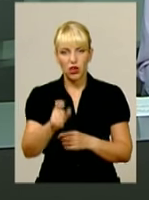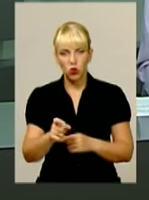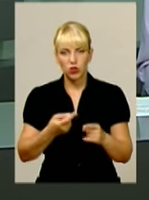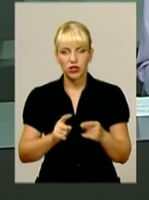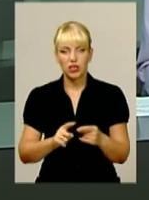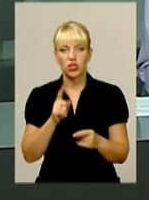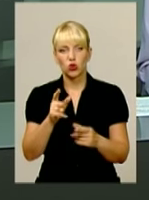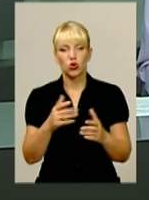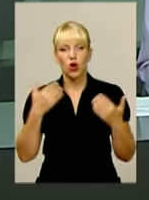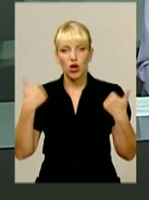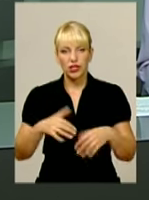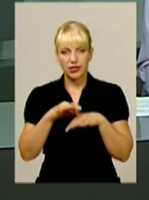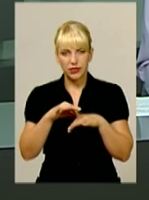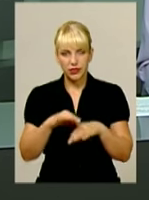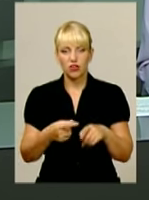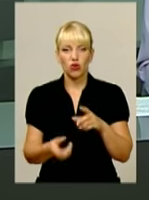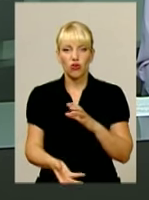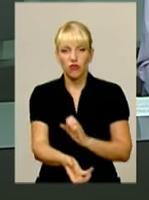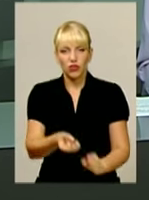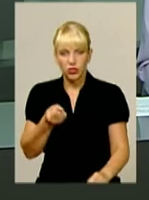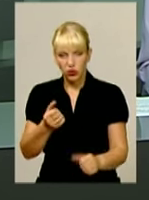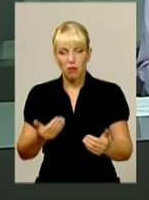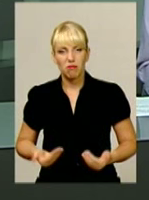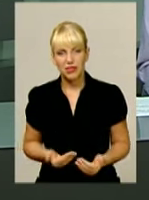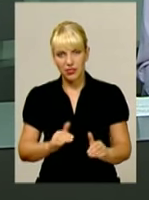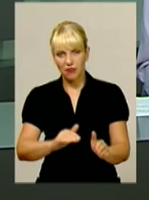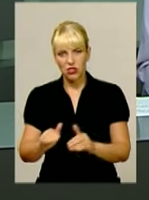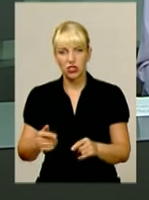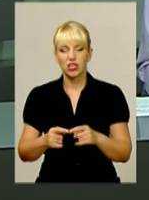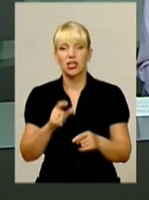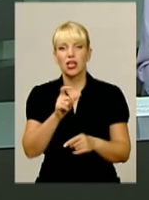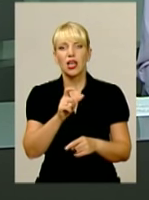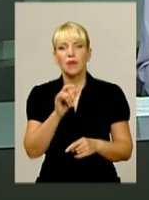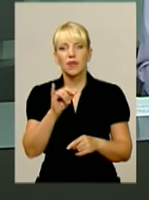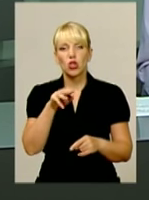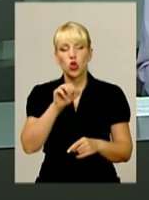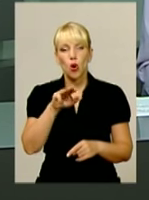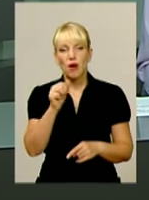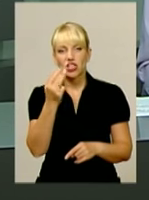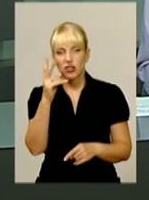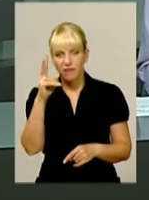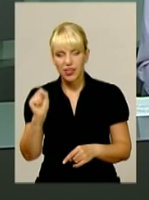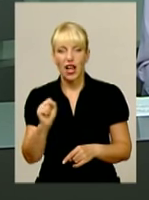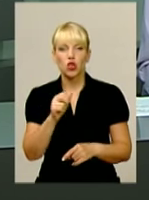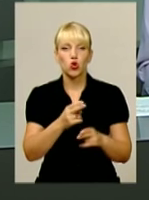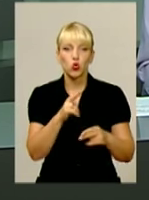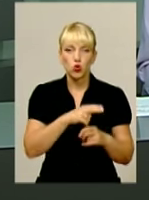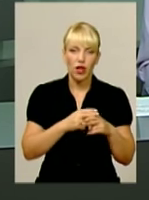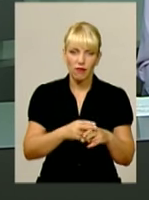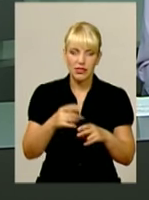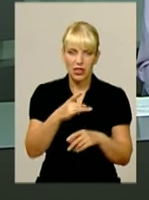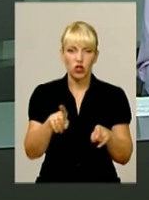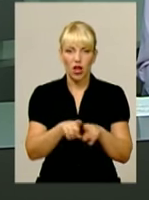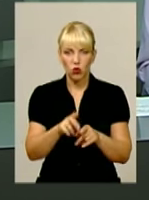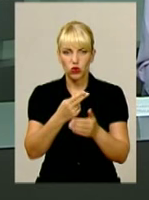місцеві жителі. Така ж біда сталася того ж дня на ставку в селі Томашівка Дунаєвецького. Для з'ясування причини смерті